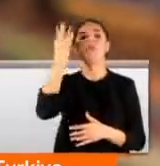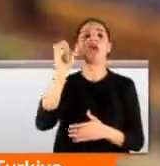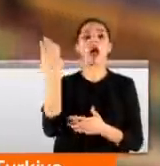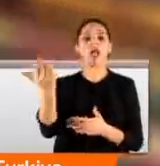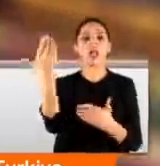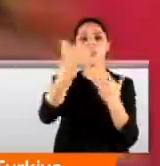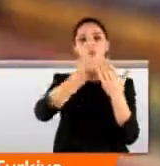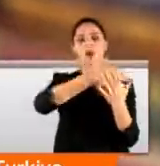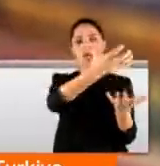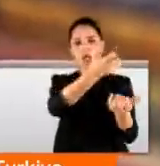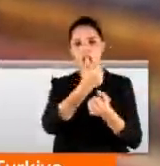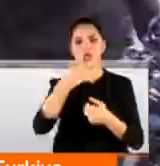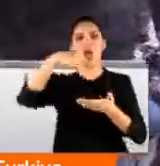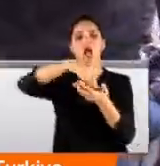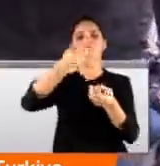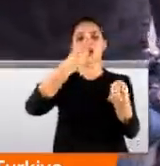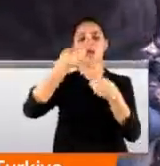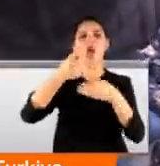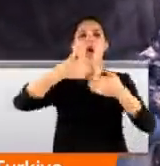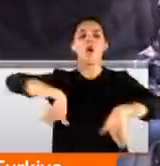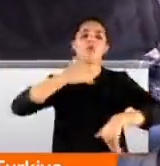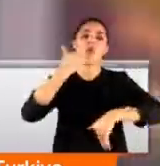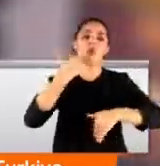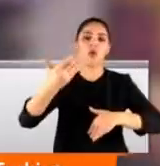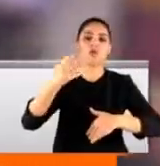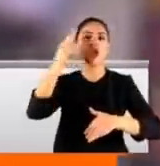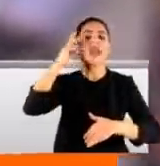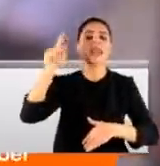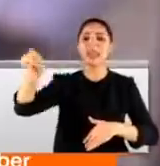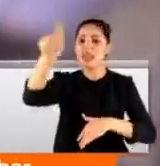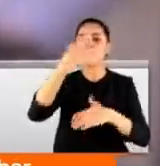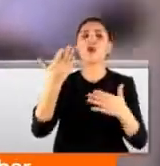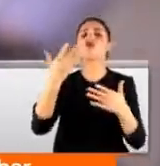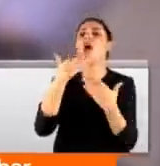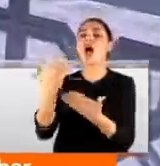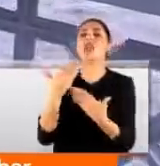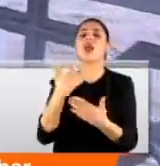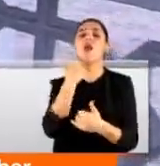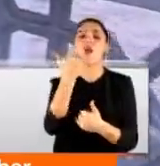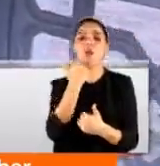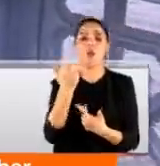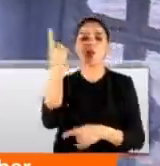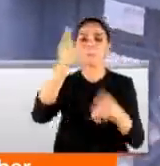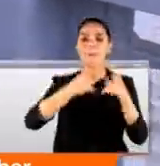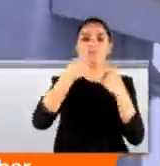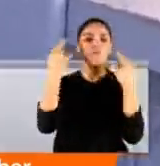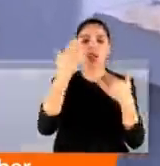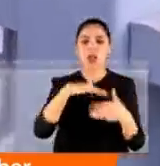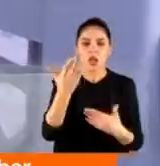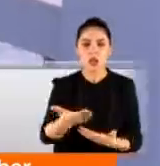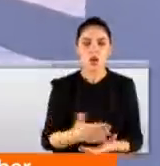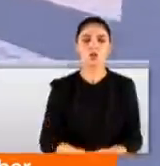Dönerini alan ayakta yiyor. Önüne geçilmiyor galiba. Zaten yabancılar ne yaparsan yap anlatamazsın. Ağzılarında maske de yok.